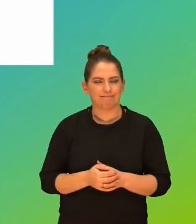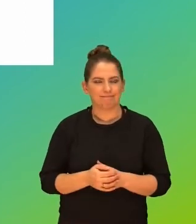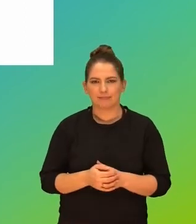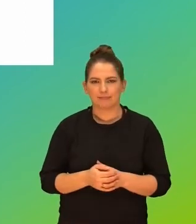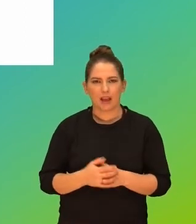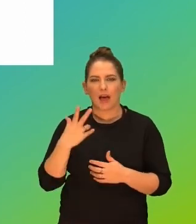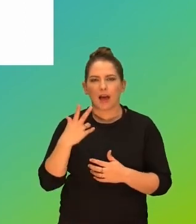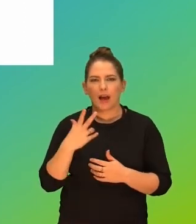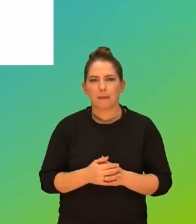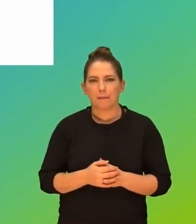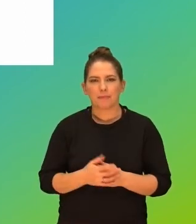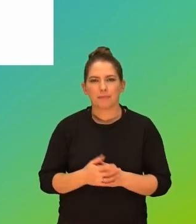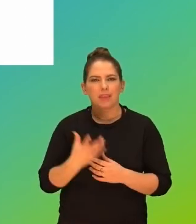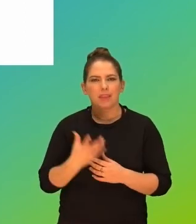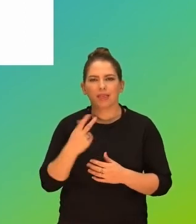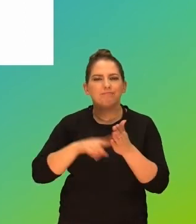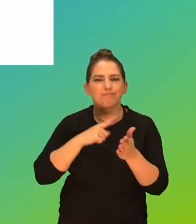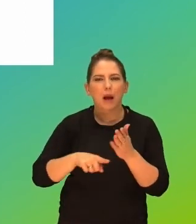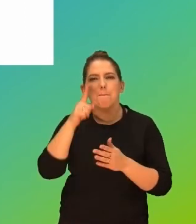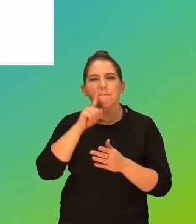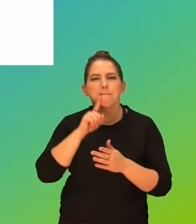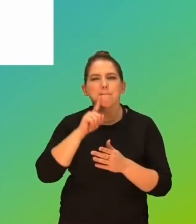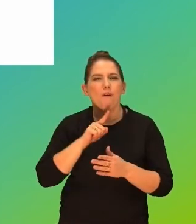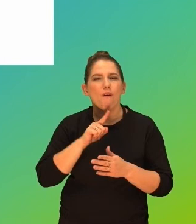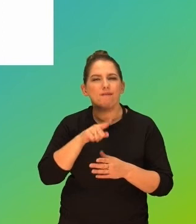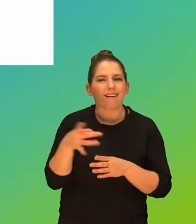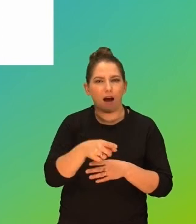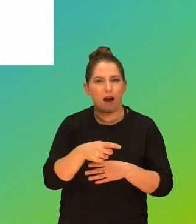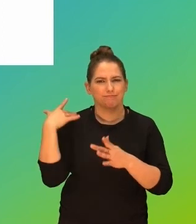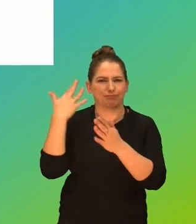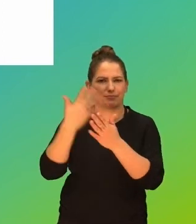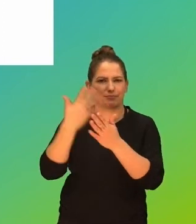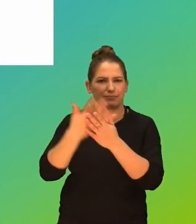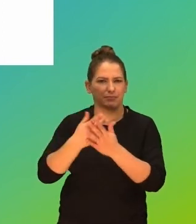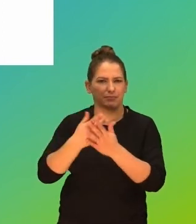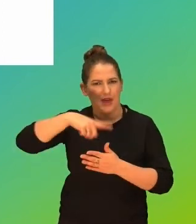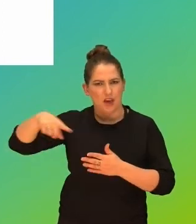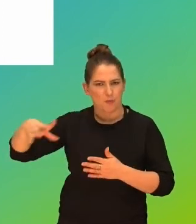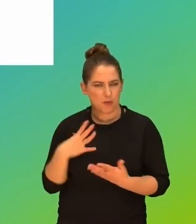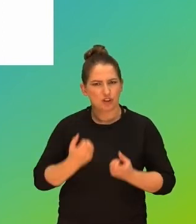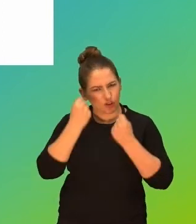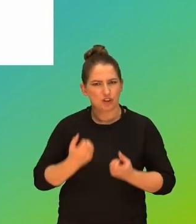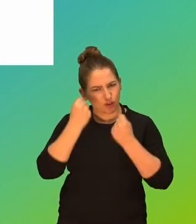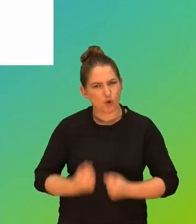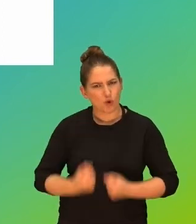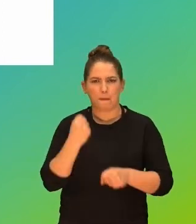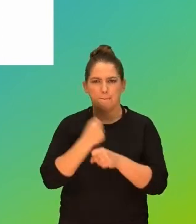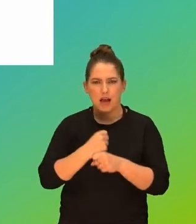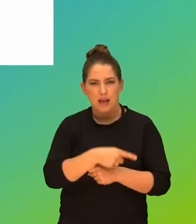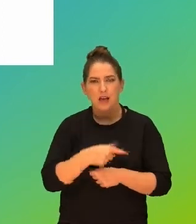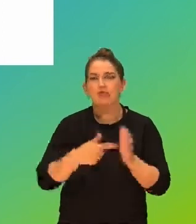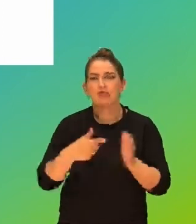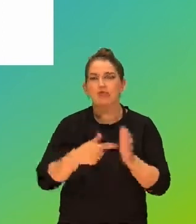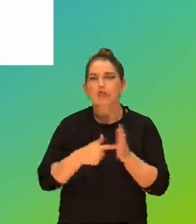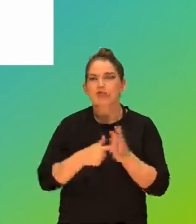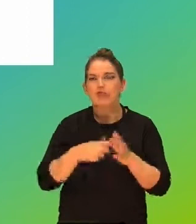kasujmy profilu dziecka w grze. Ono pracowało na to miesiącami. To jest ciężka praca, często